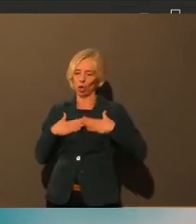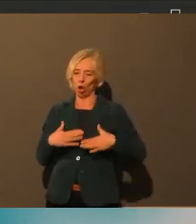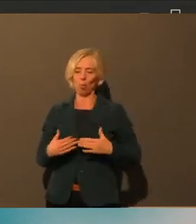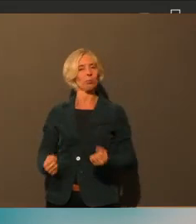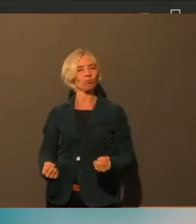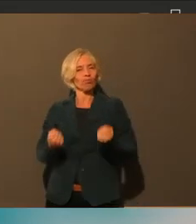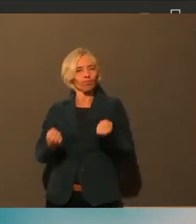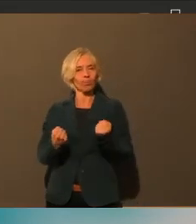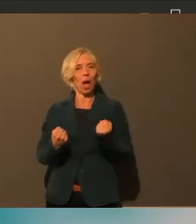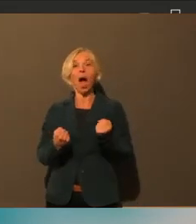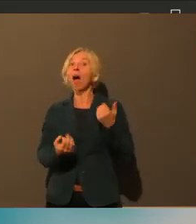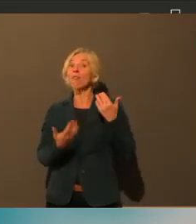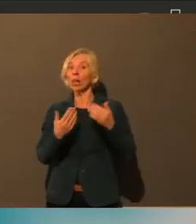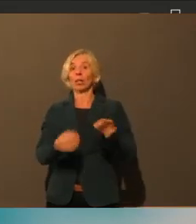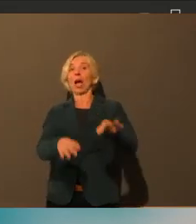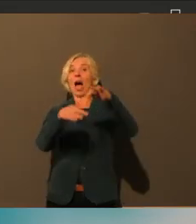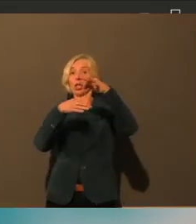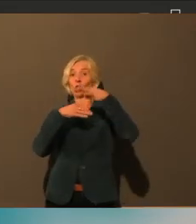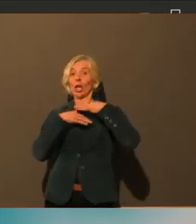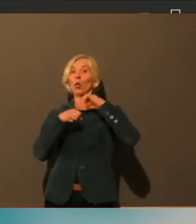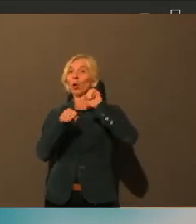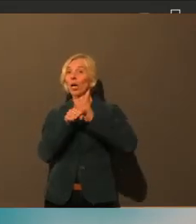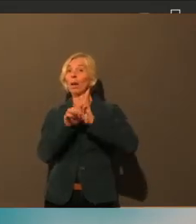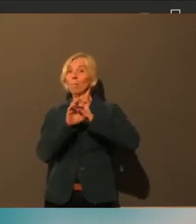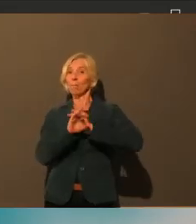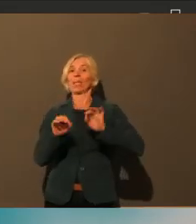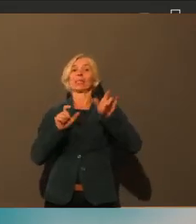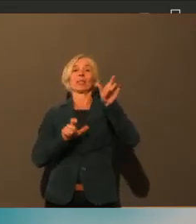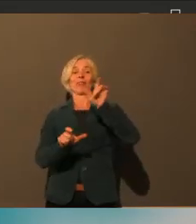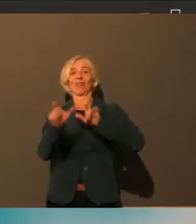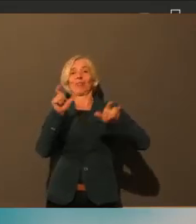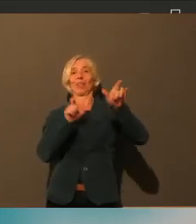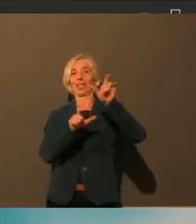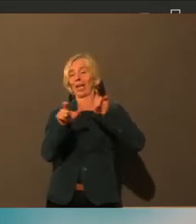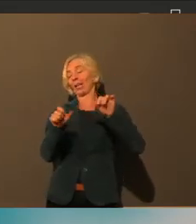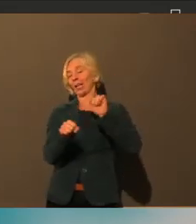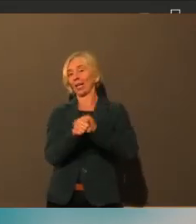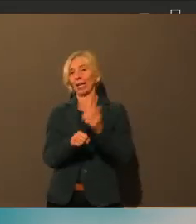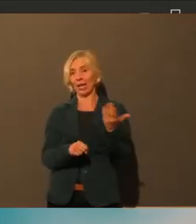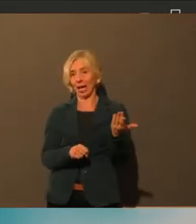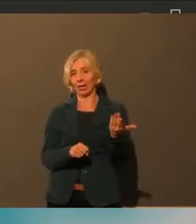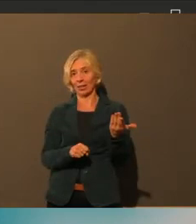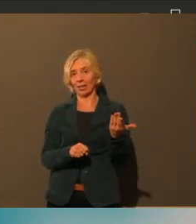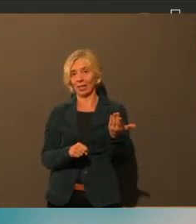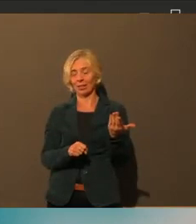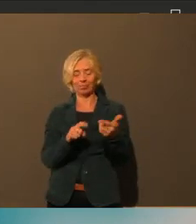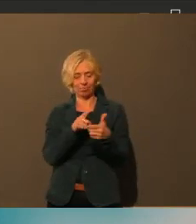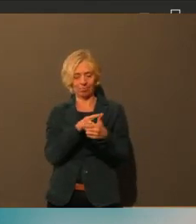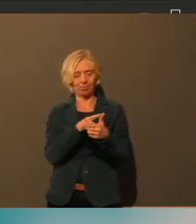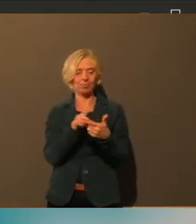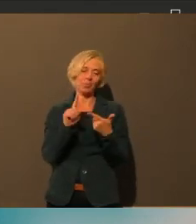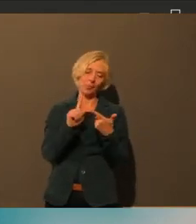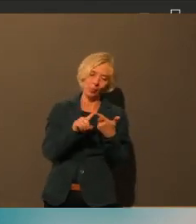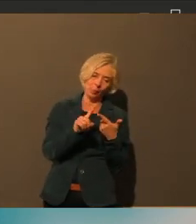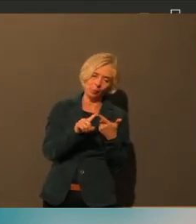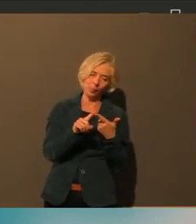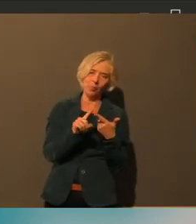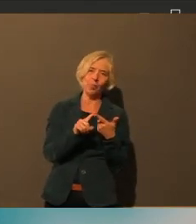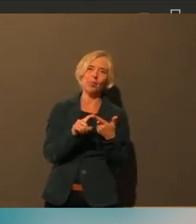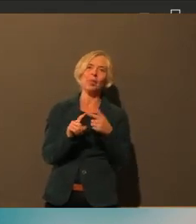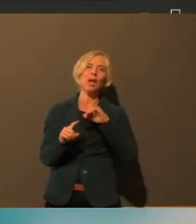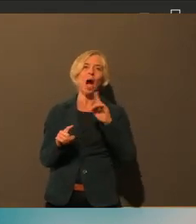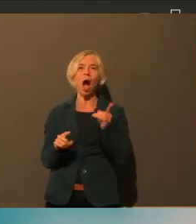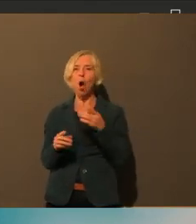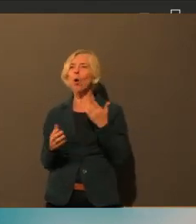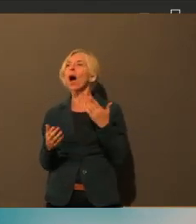gestärkt ist, kann er sich auch besser gegen den Virus oder gegen den Erreger wehren. Und zum anderen hätte ich einen Vorschlag für die